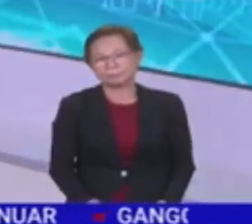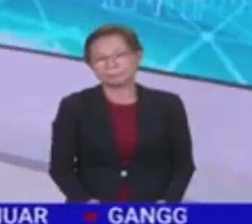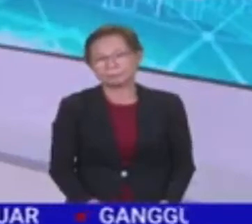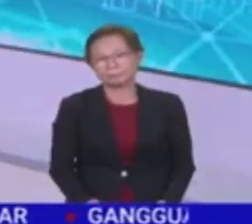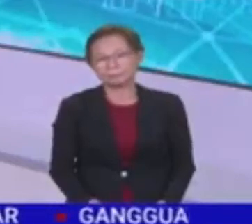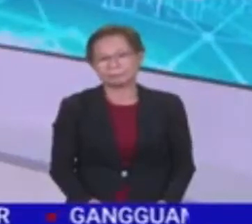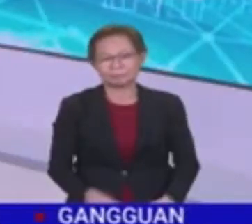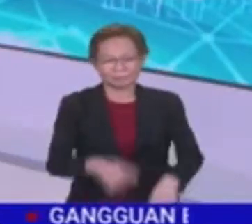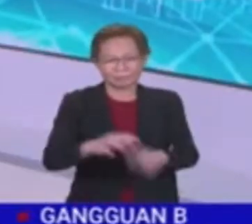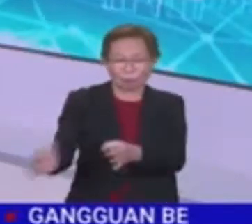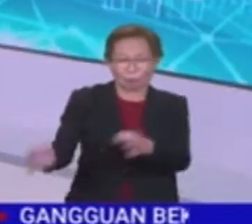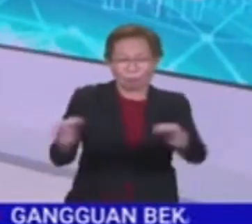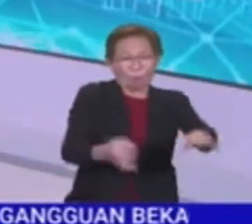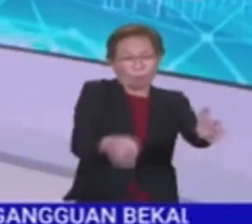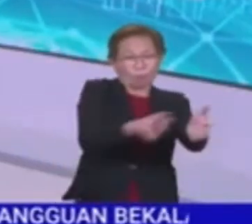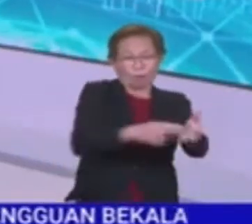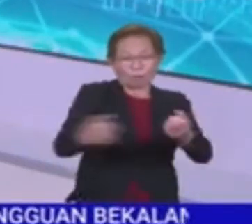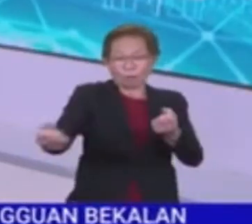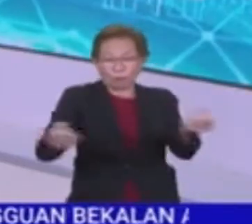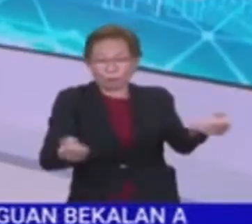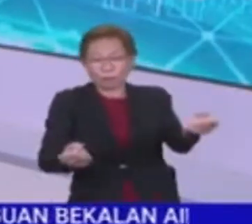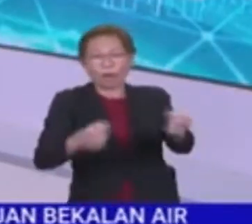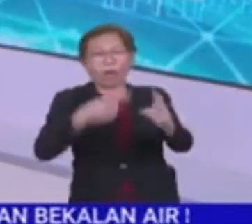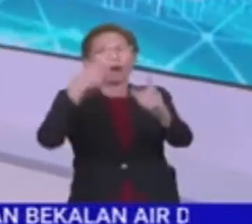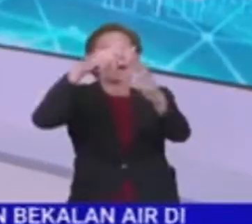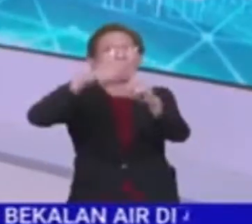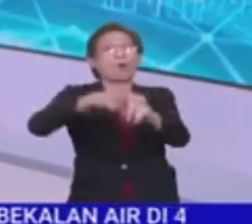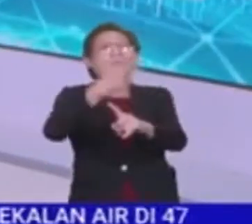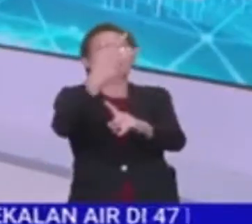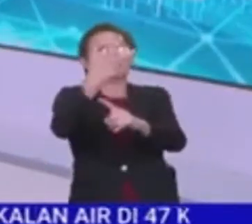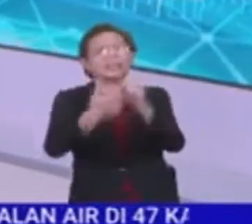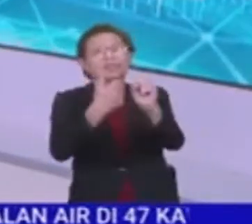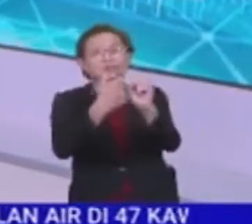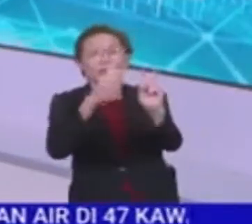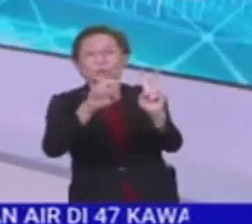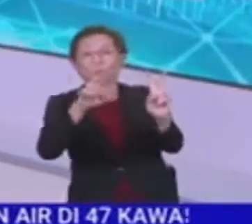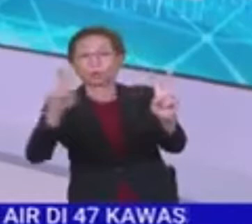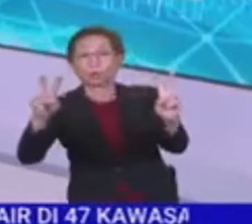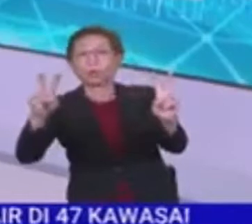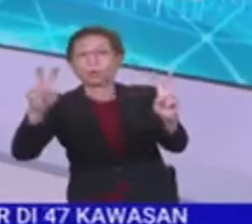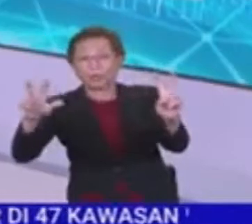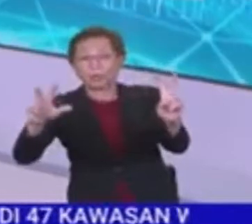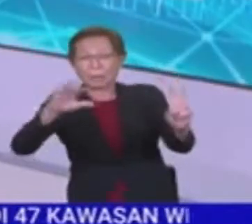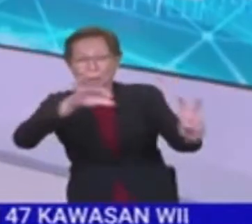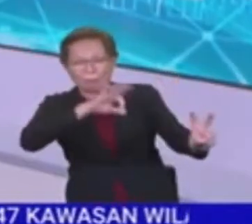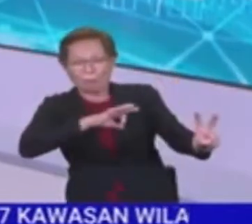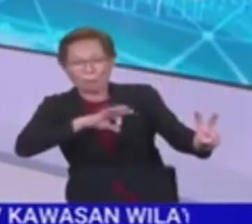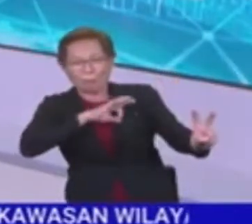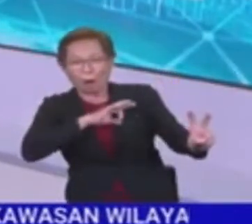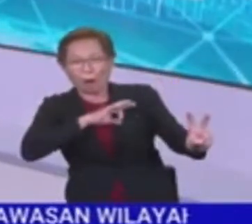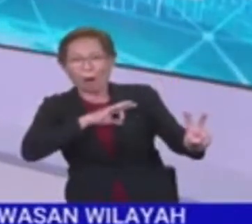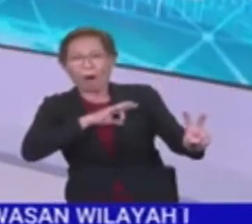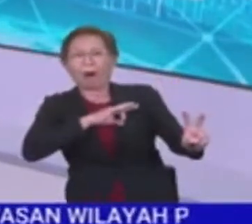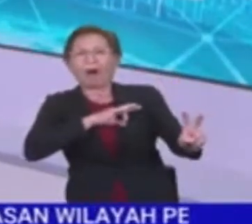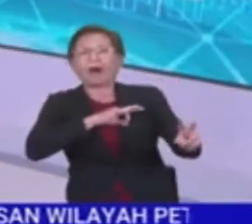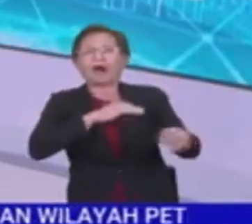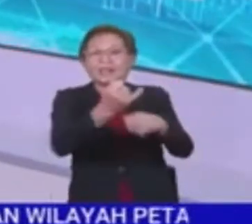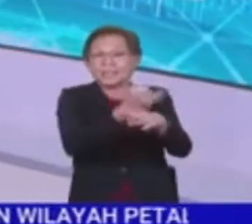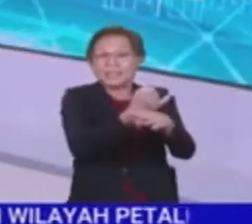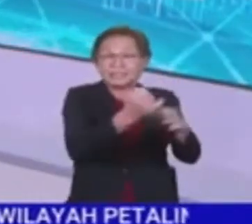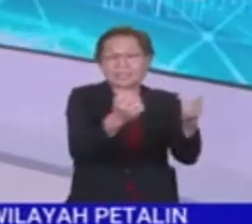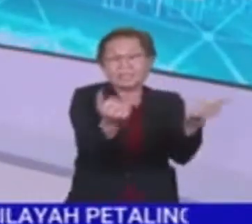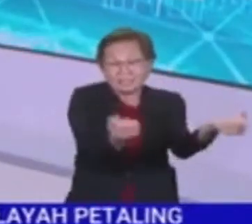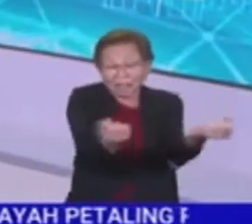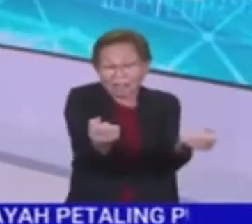Lanjutan tempoh pendaftaran kenderaan sehingga Mac 2023 perlu dimanfaatkan sepenuhnya peserta industri otomotif bagi